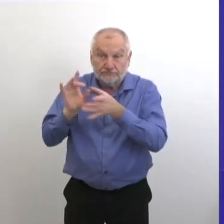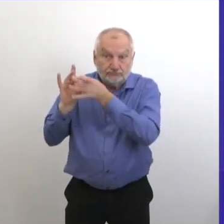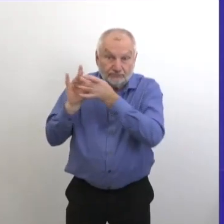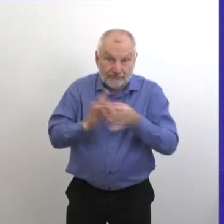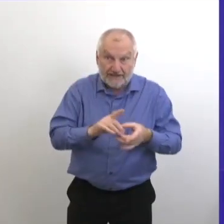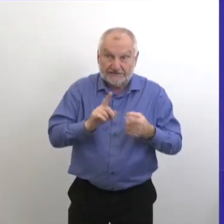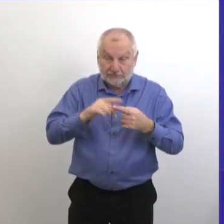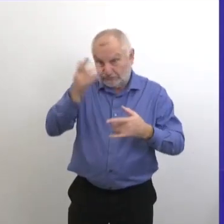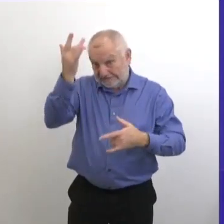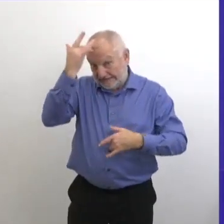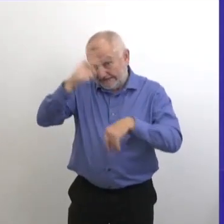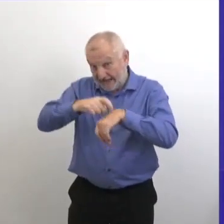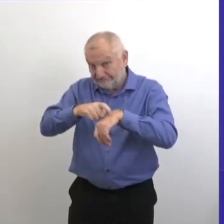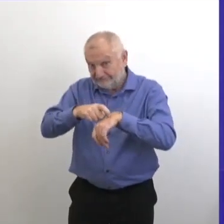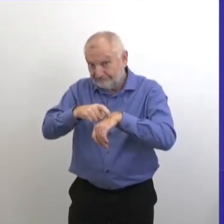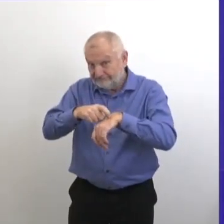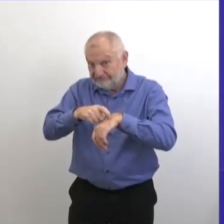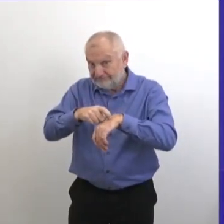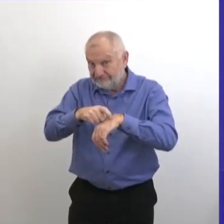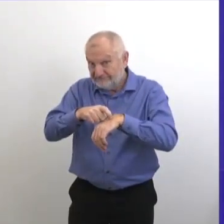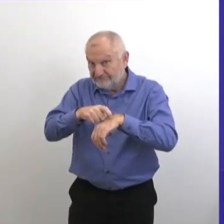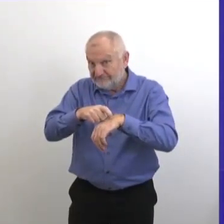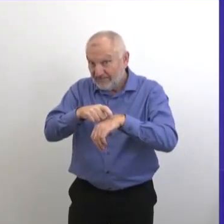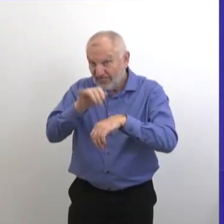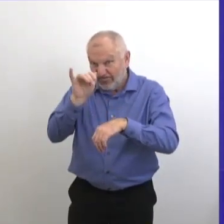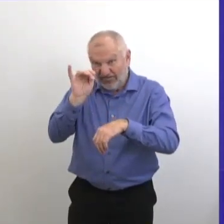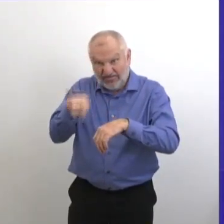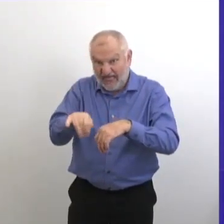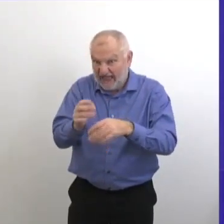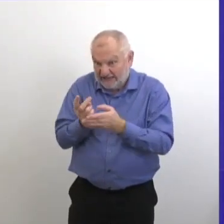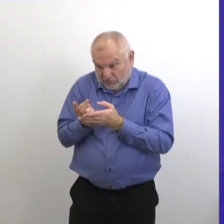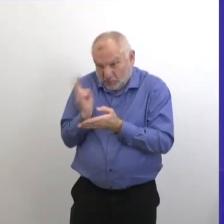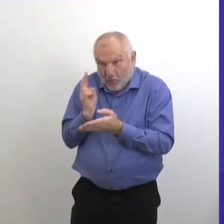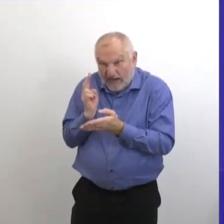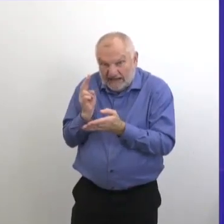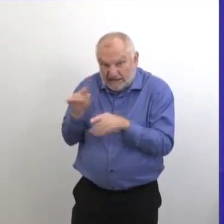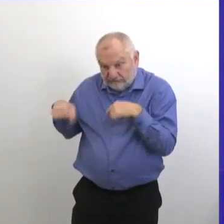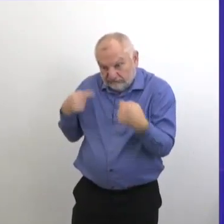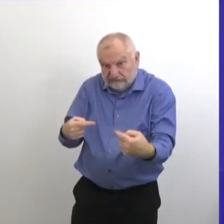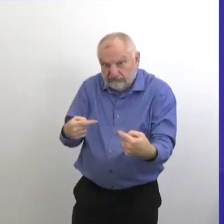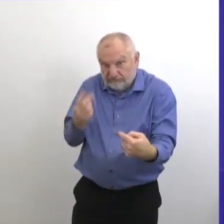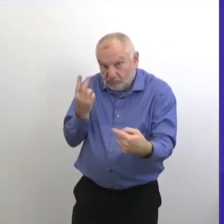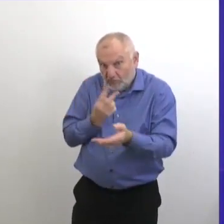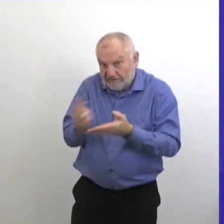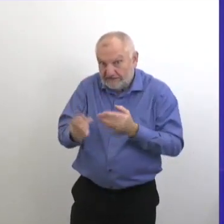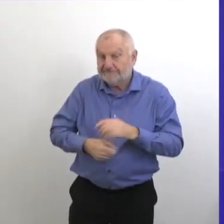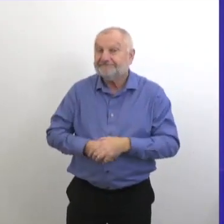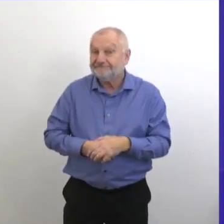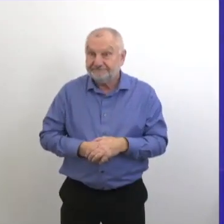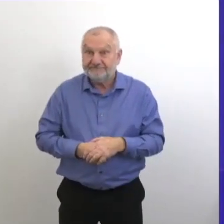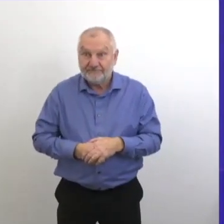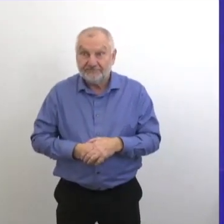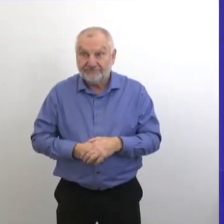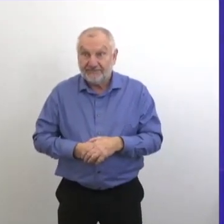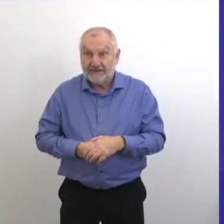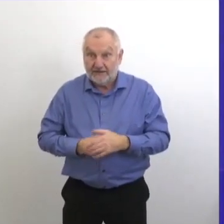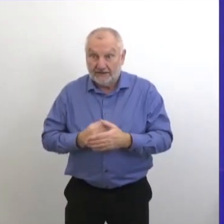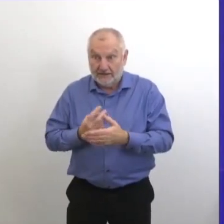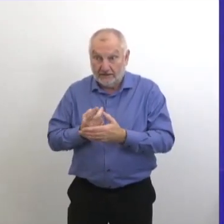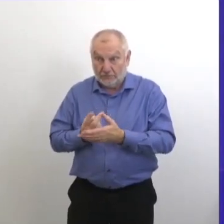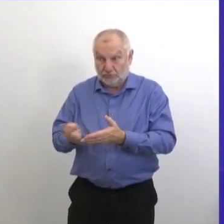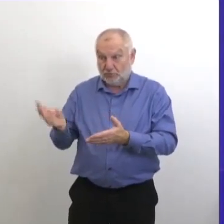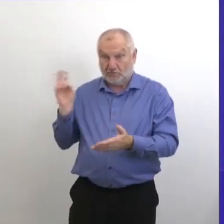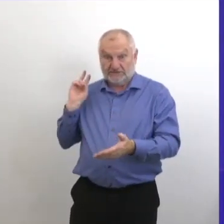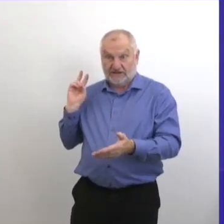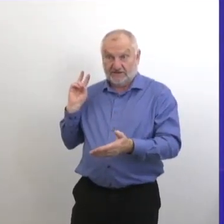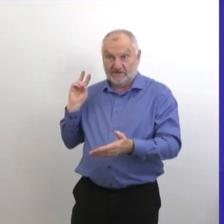heures de travail qui ont été perdues, en fait, en temps de maladie. Et ça, c'est dans les deux dernières semaines et c'est un peu plus que les